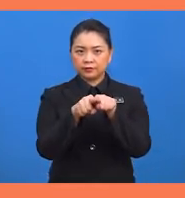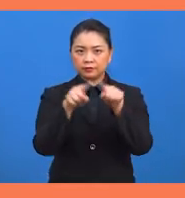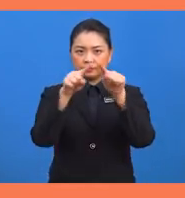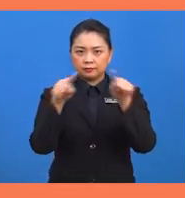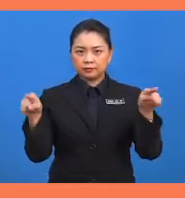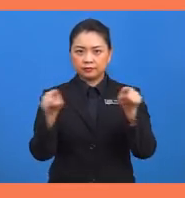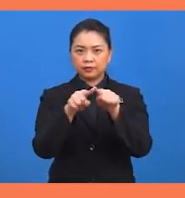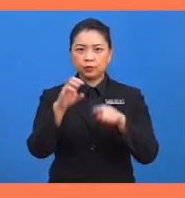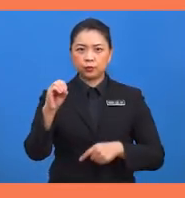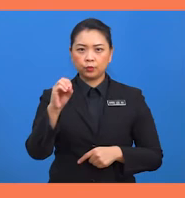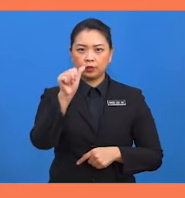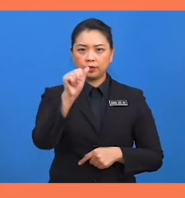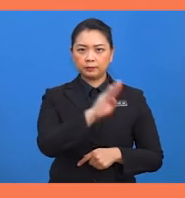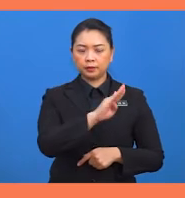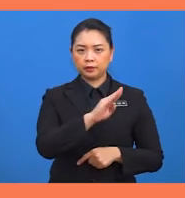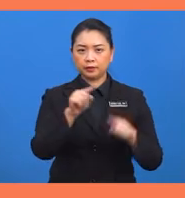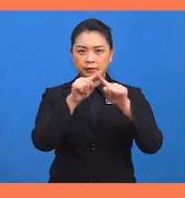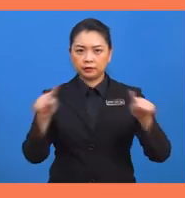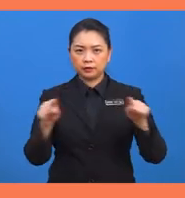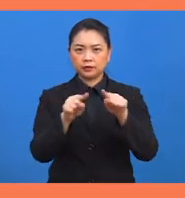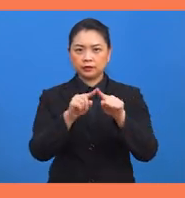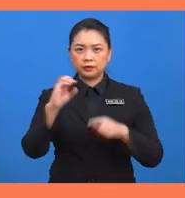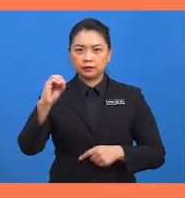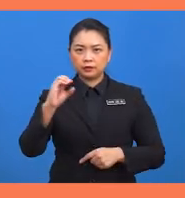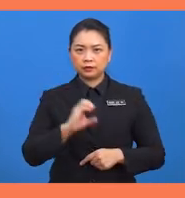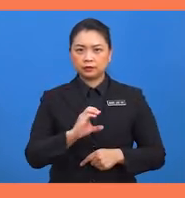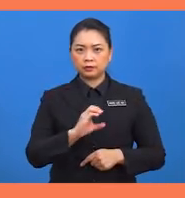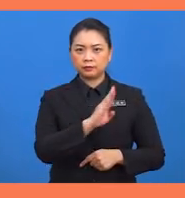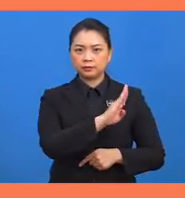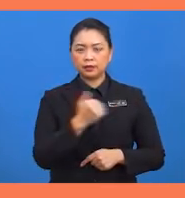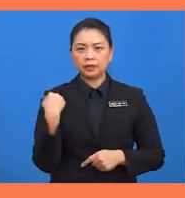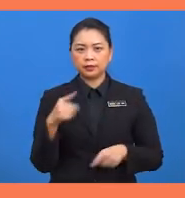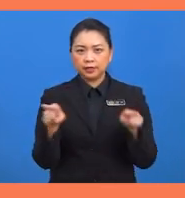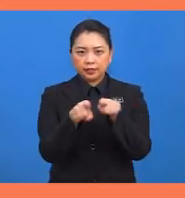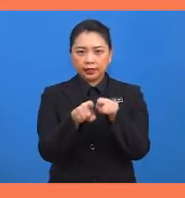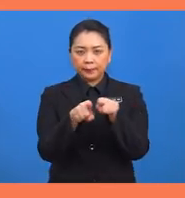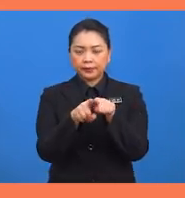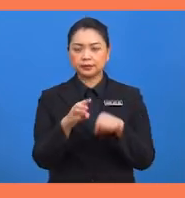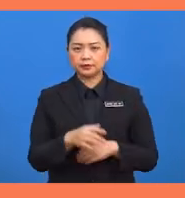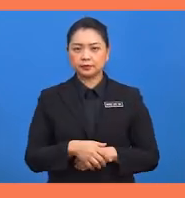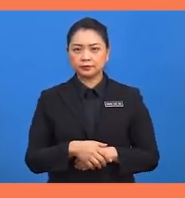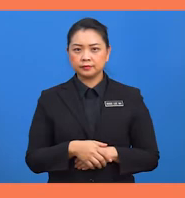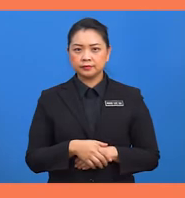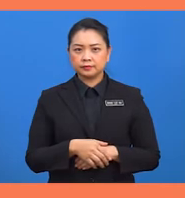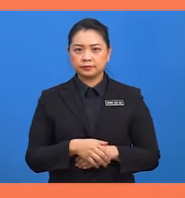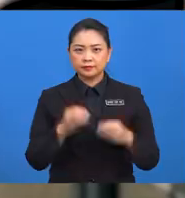Segitiga OAB dan segitiga OCB adalah kongren.